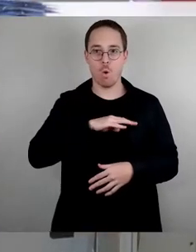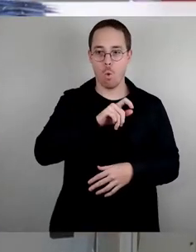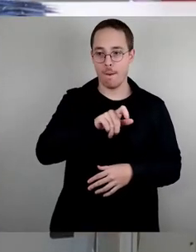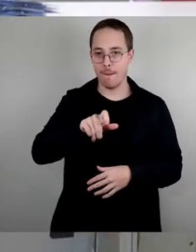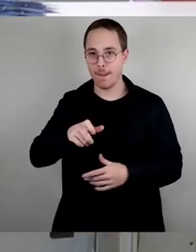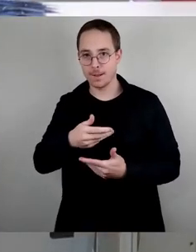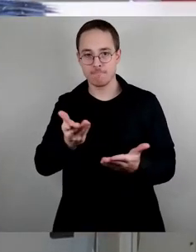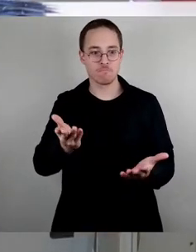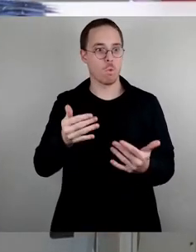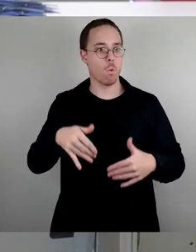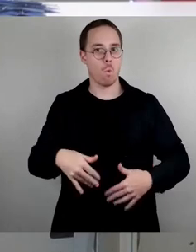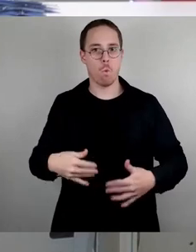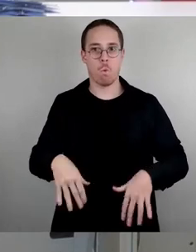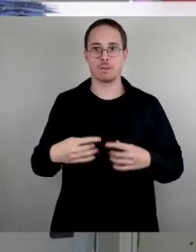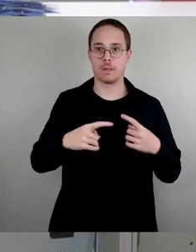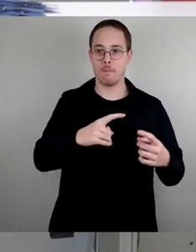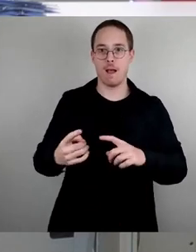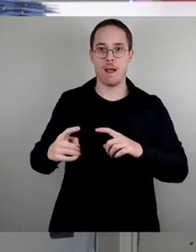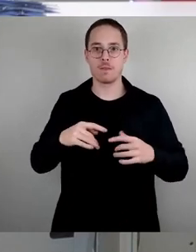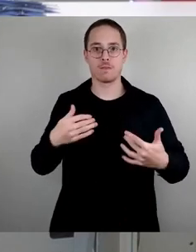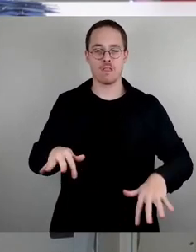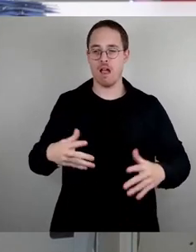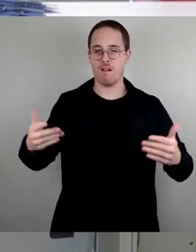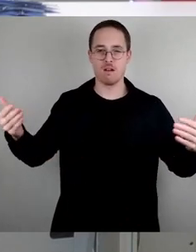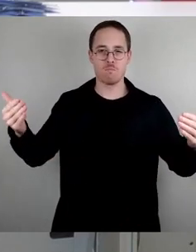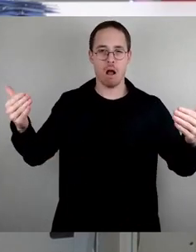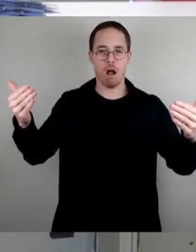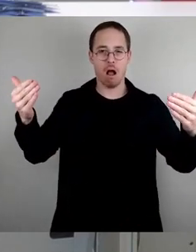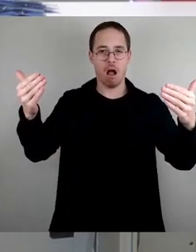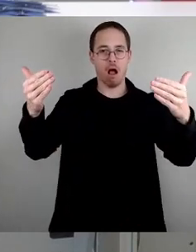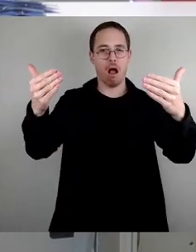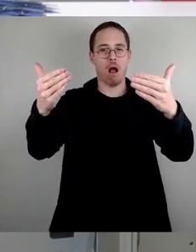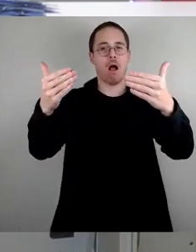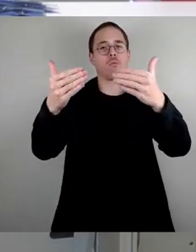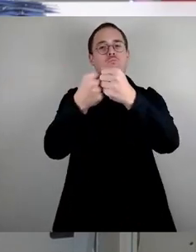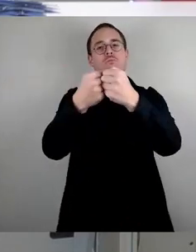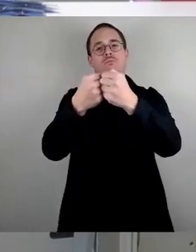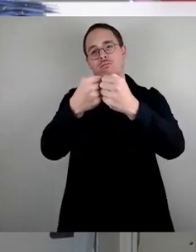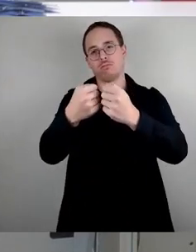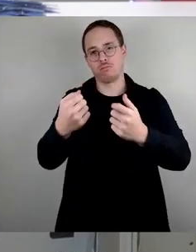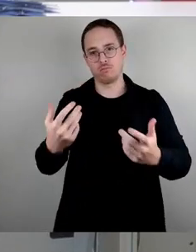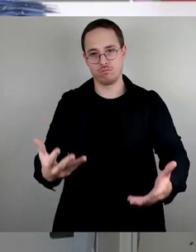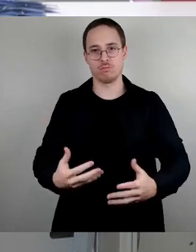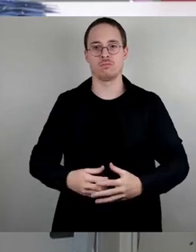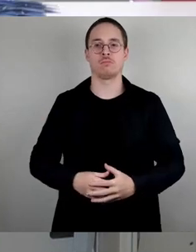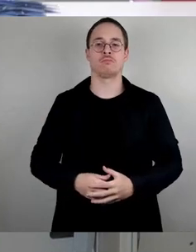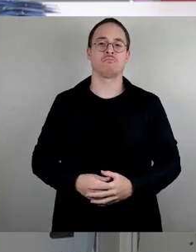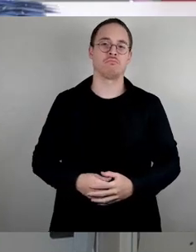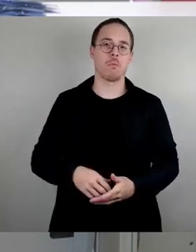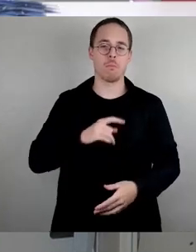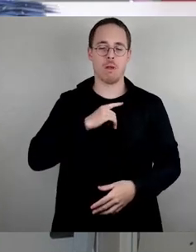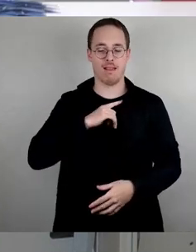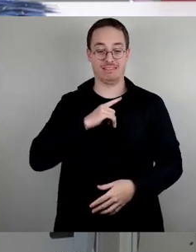wo die Fronten aufeinanderknallen, wo es eigentlich, wenn man es sich anschaut, um einen sehr